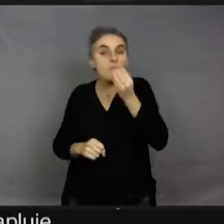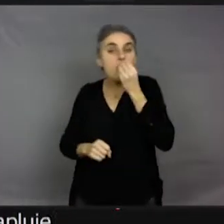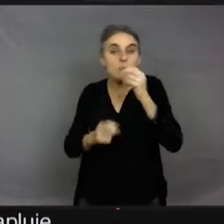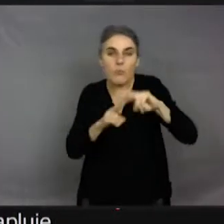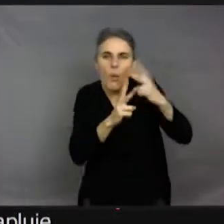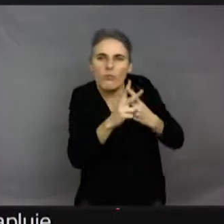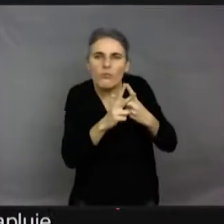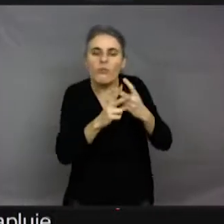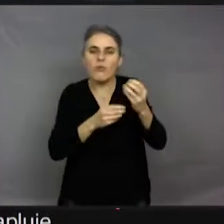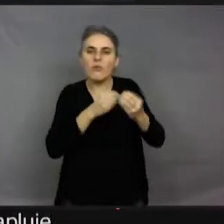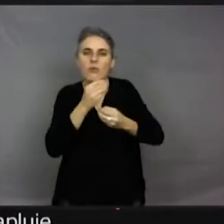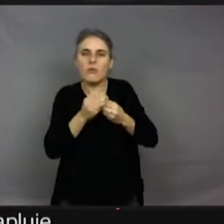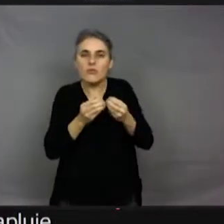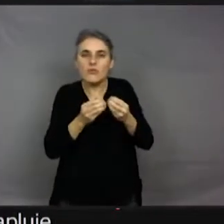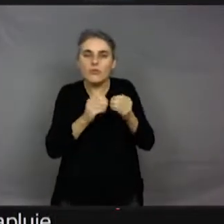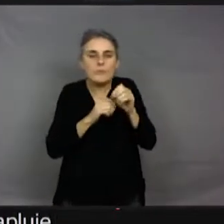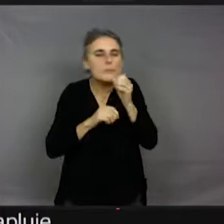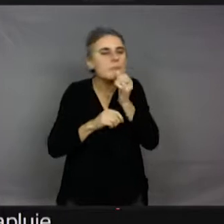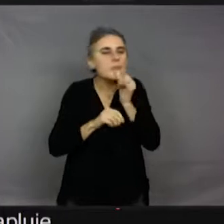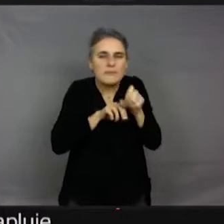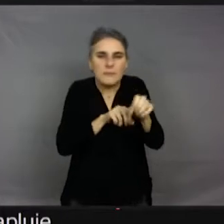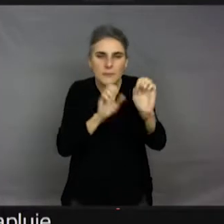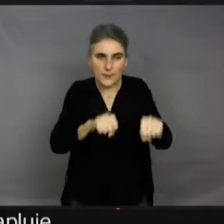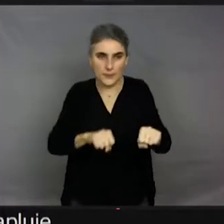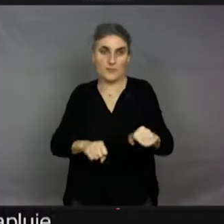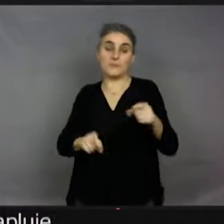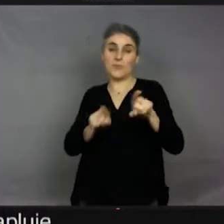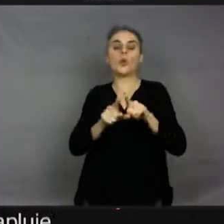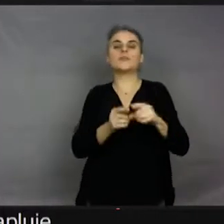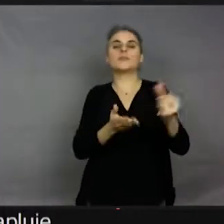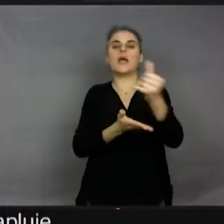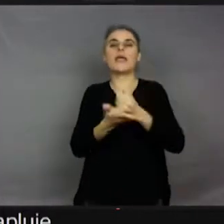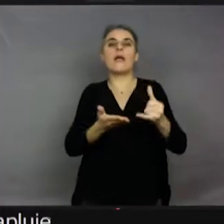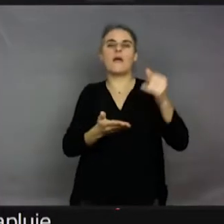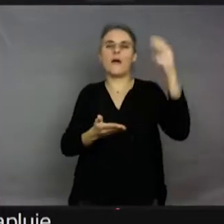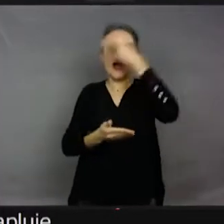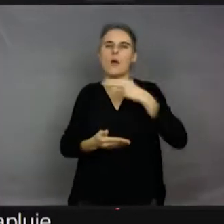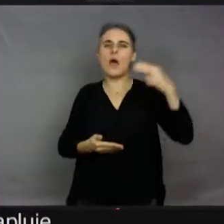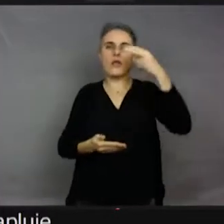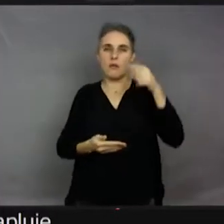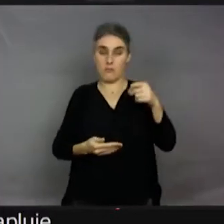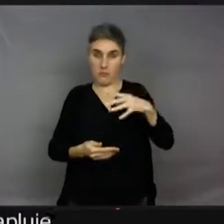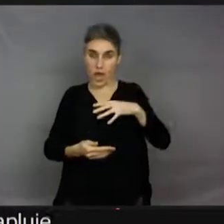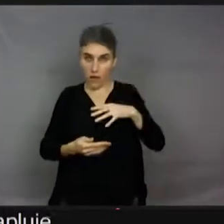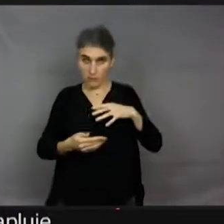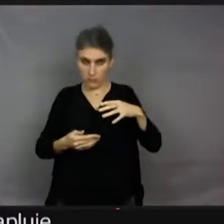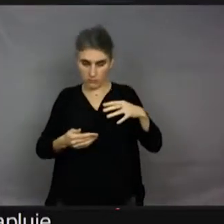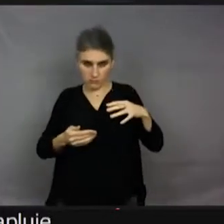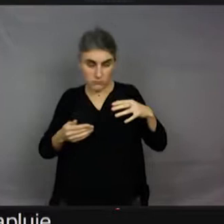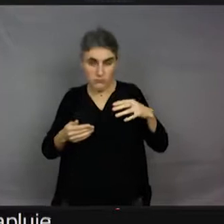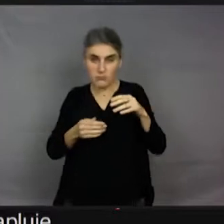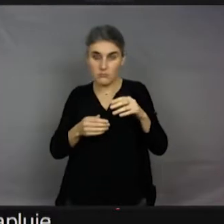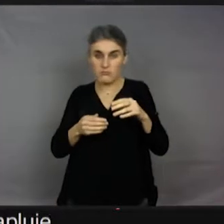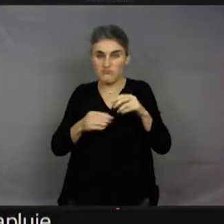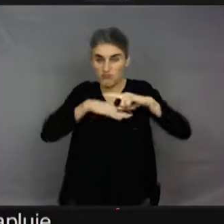des nymphes de fourmis. Et puis, sur l'île d'Hawaï, il y des chenilles qui, elles, sont totalement carnivores et donc, elles ressemblent à des petites